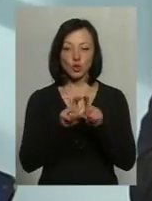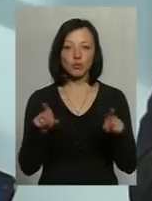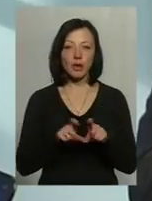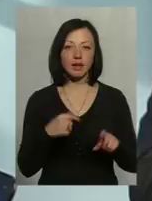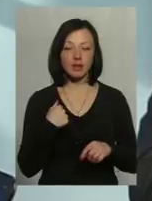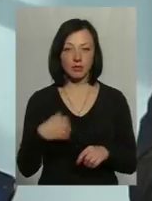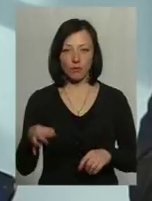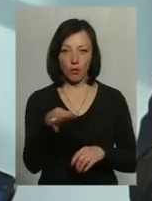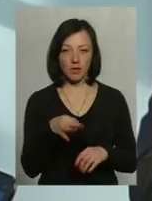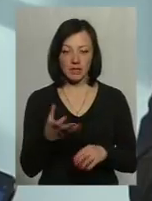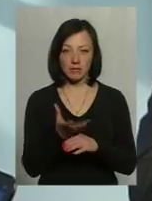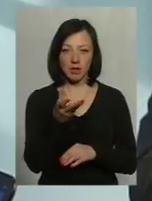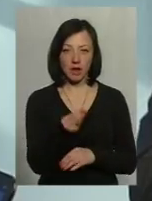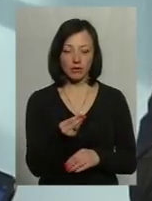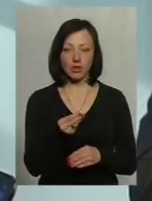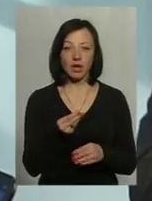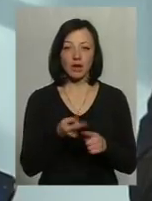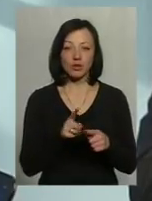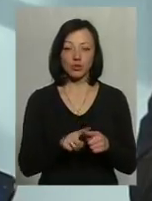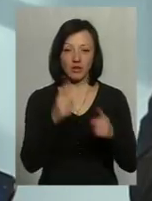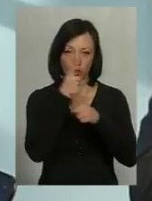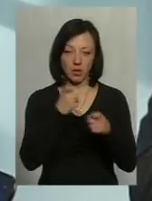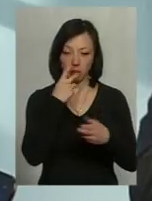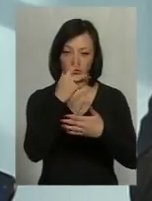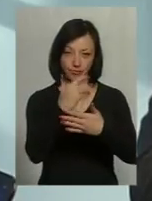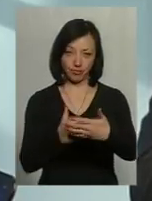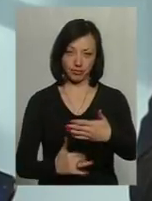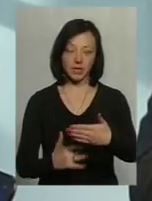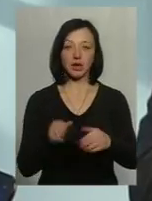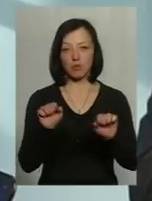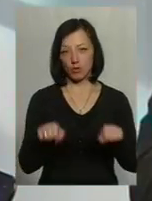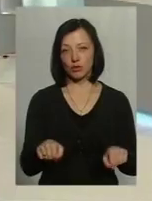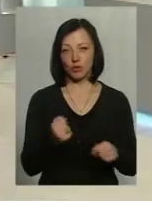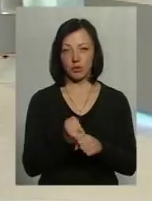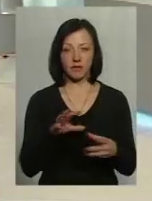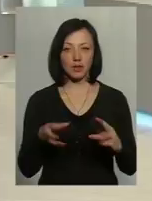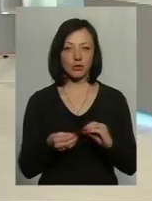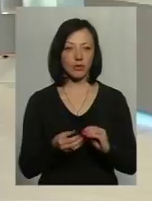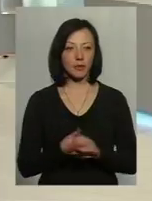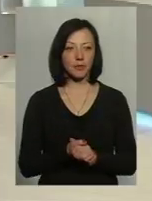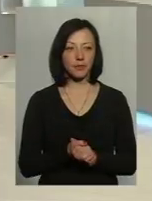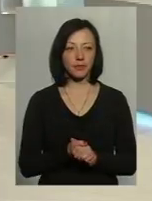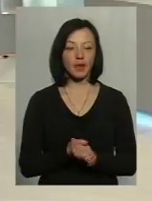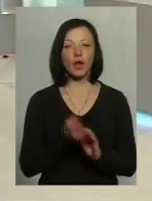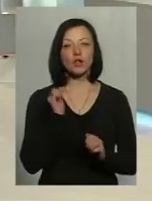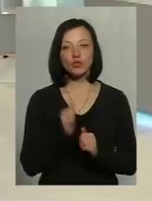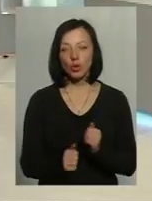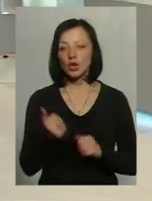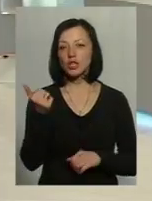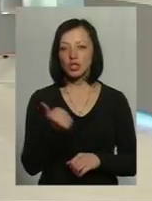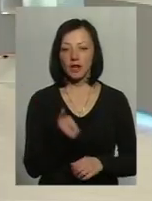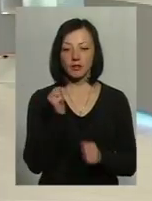в області сплачують ЄСР. Тобто цю інформацію ми вже бачимо і можемо вже наступну Разом тим, що тижневий,